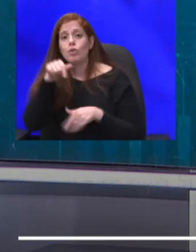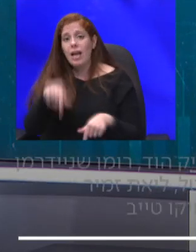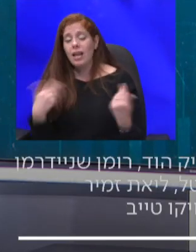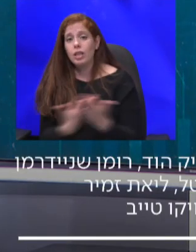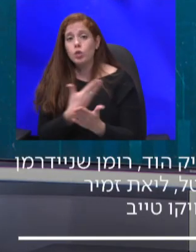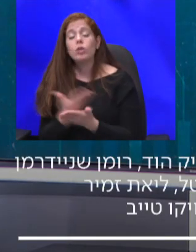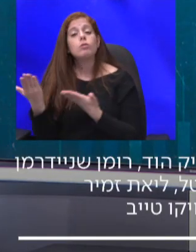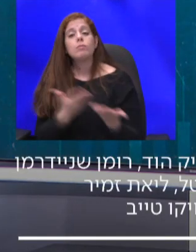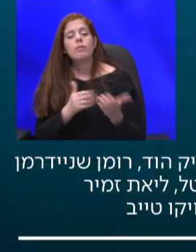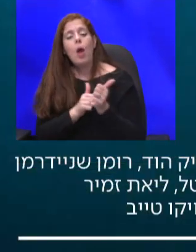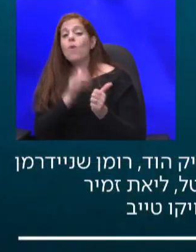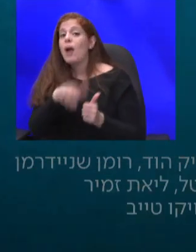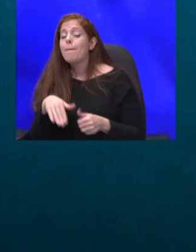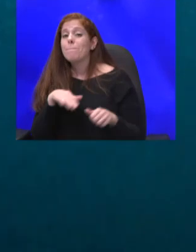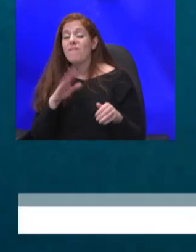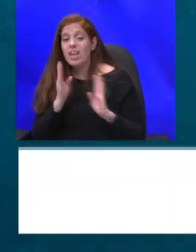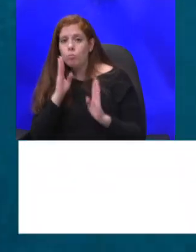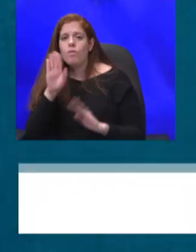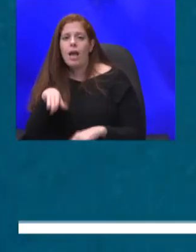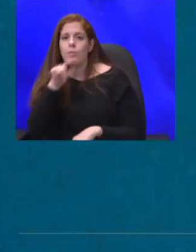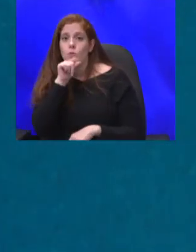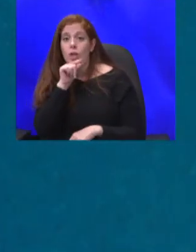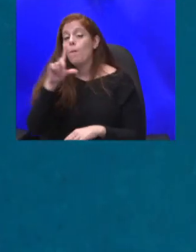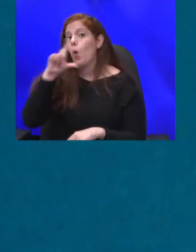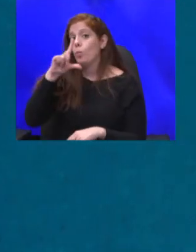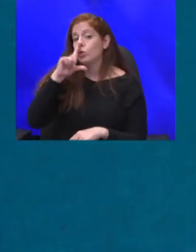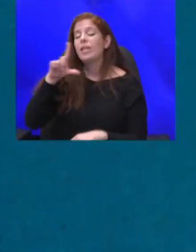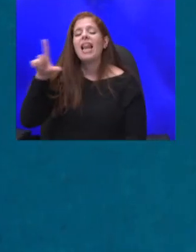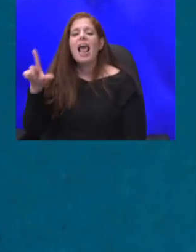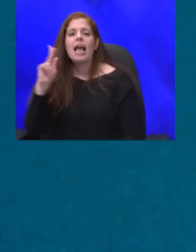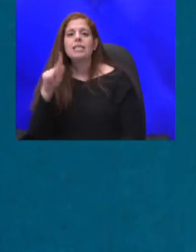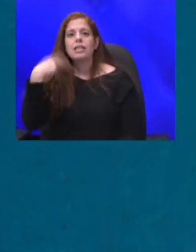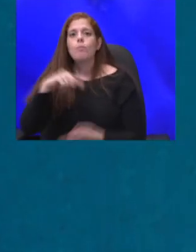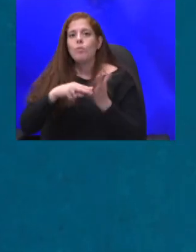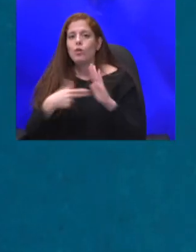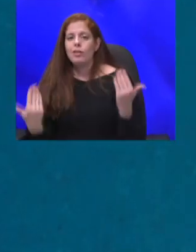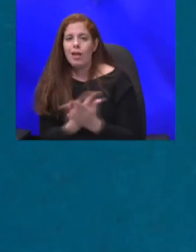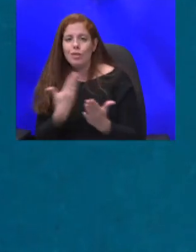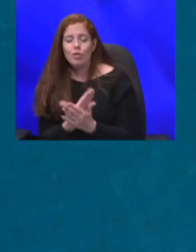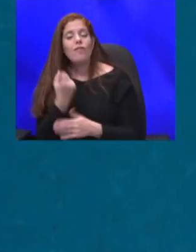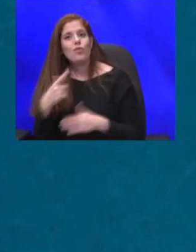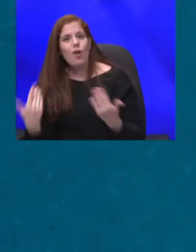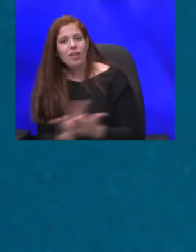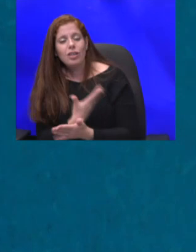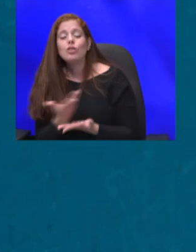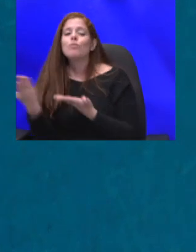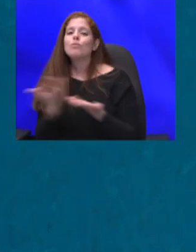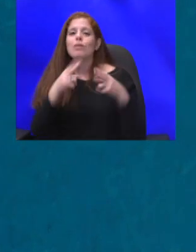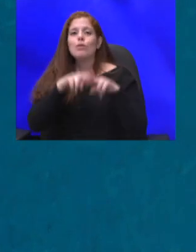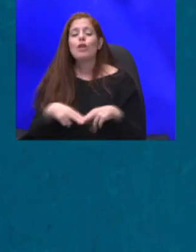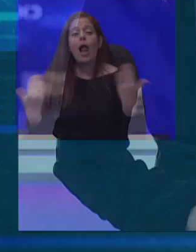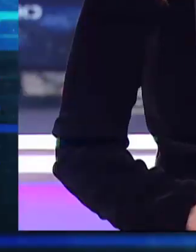בפייסבוק וגם בטוויטר ביום ראשון תהיה כאן ליל קייזר עם תוכנית חדשה ושבוע חדש כעת אתם מוזמנים להישאר עם חדשות הערב למיכל רבינוביץ'